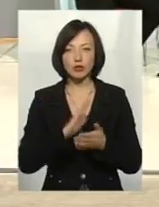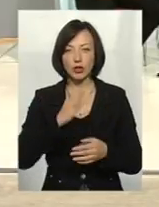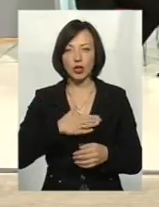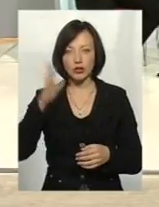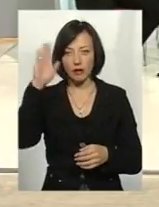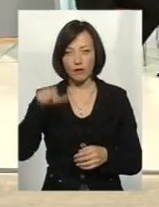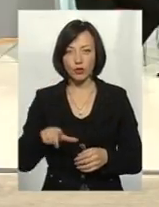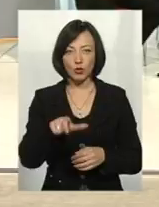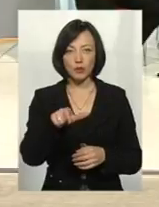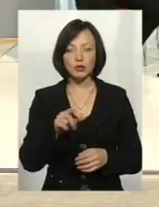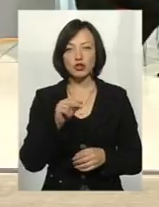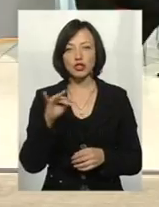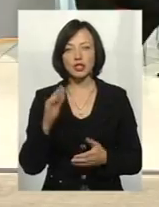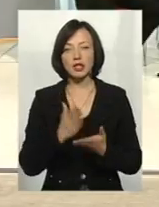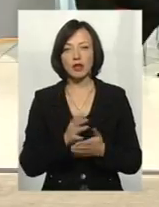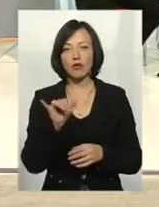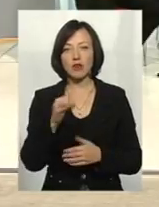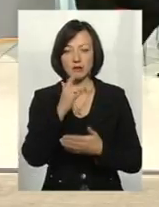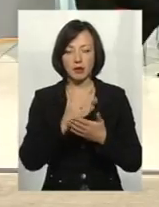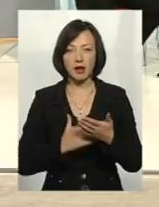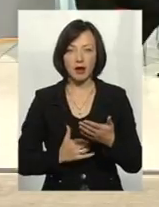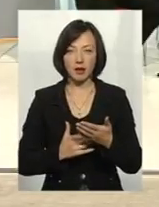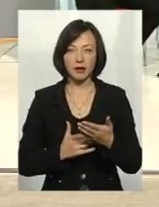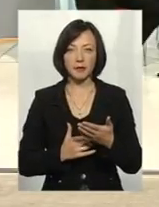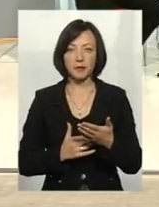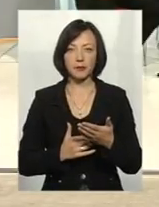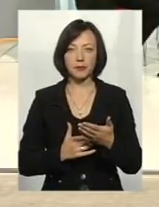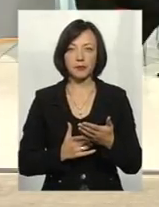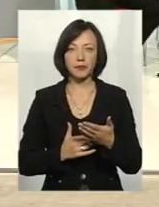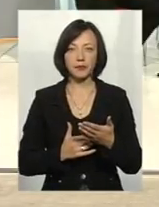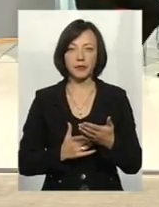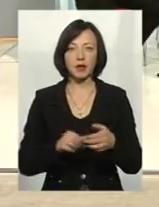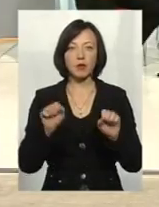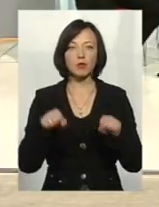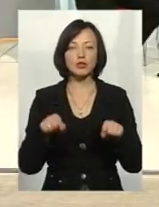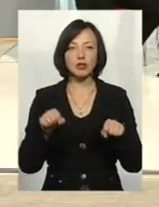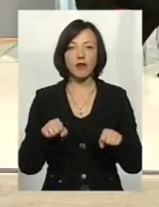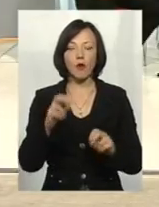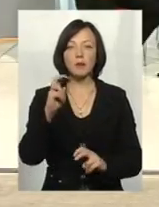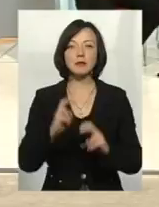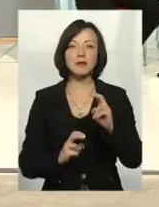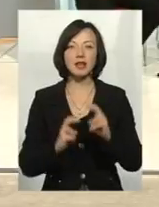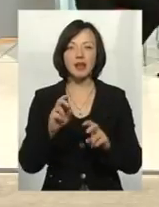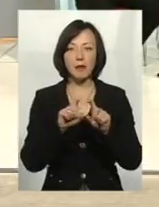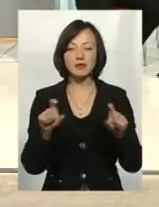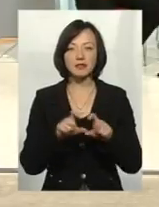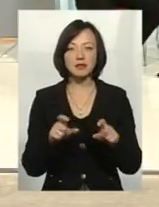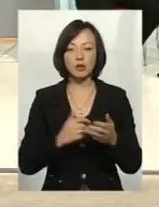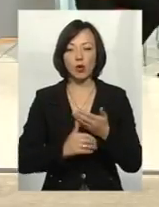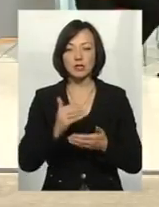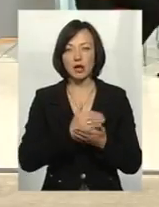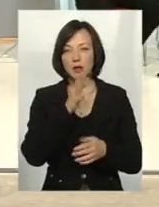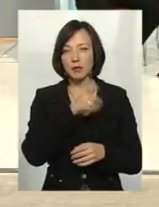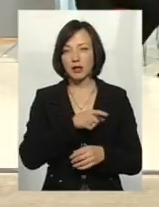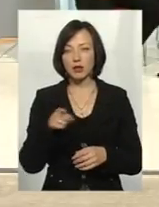водонь. Чи є у вас перелік тих, можливо, підприємств, на які за останній